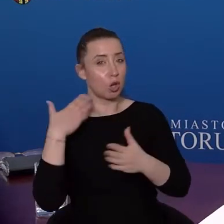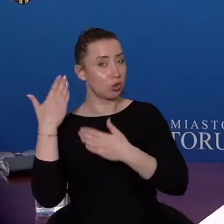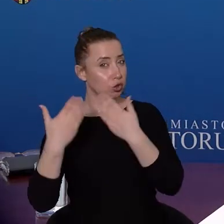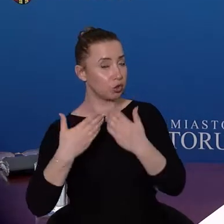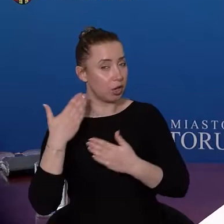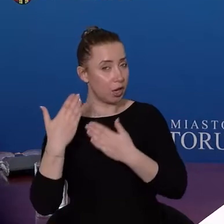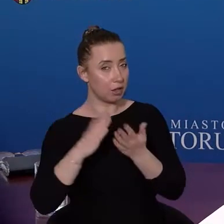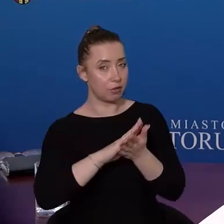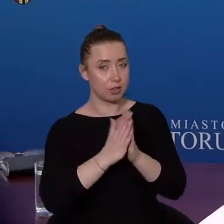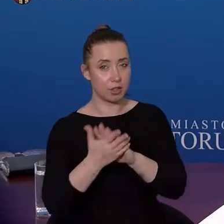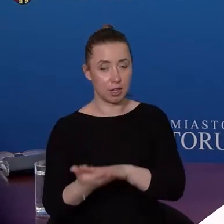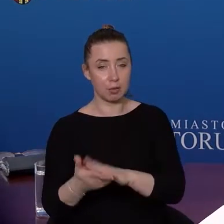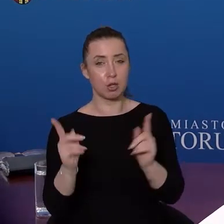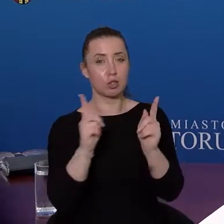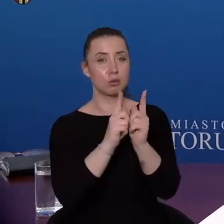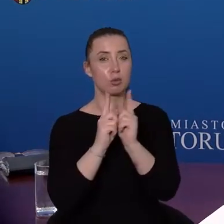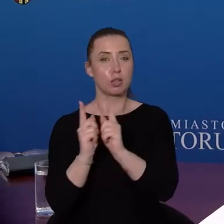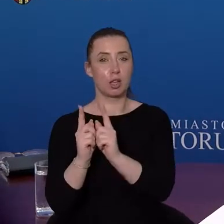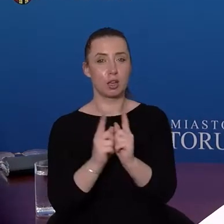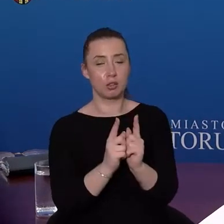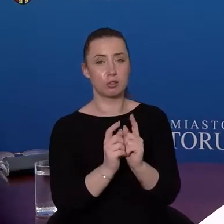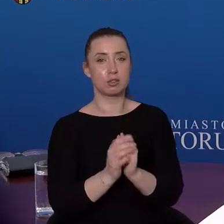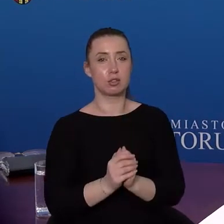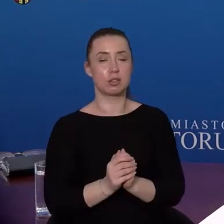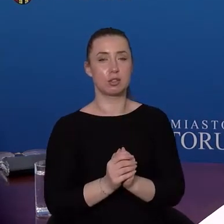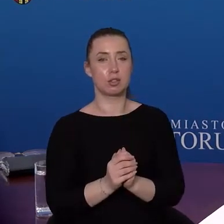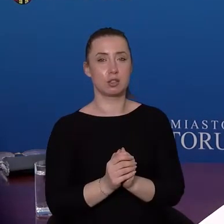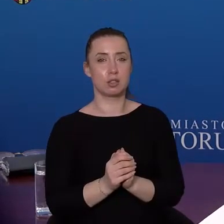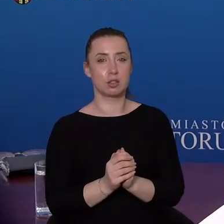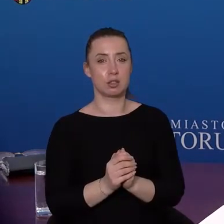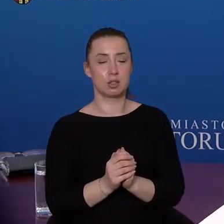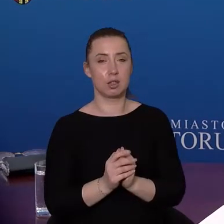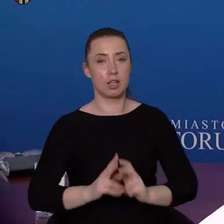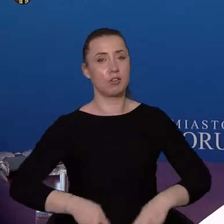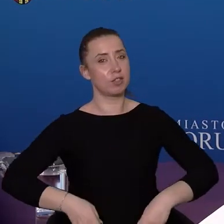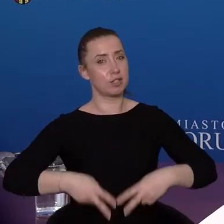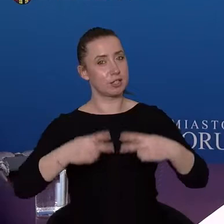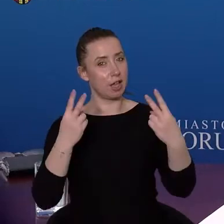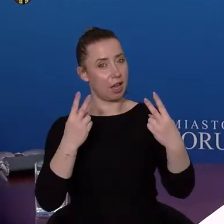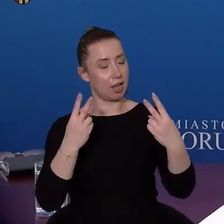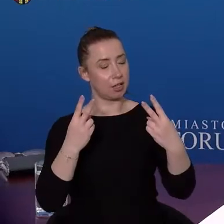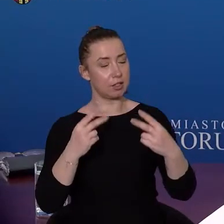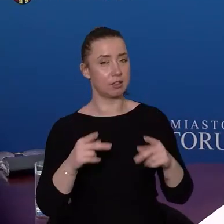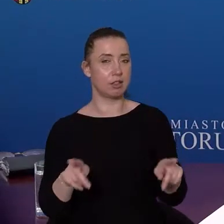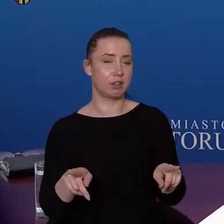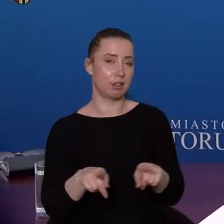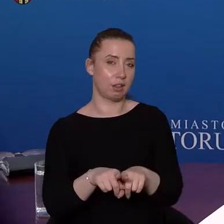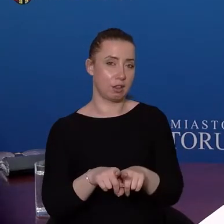spotykając się teraz zdalny sposób, czy odległy sposób